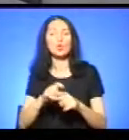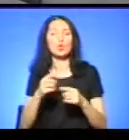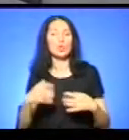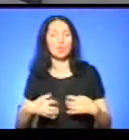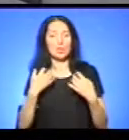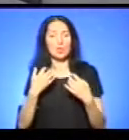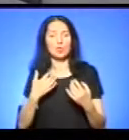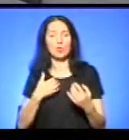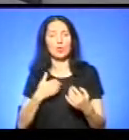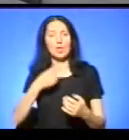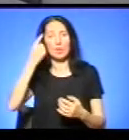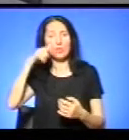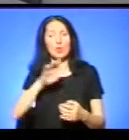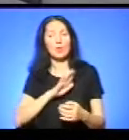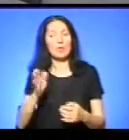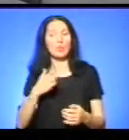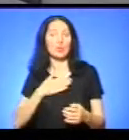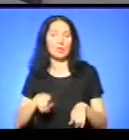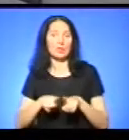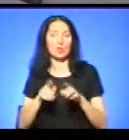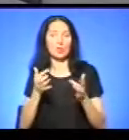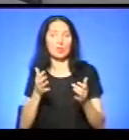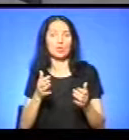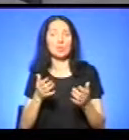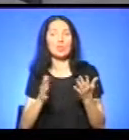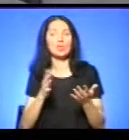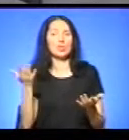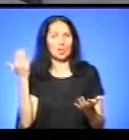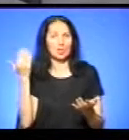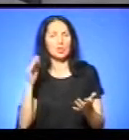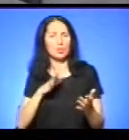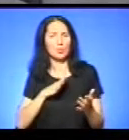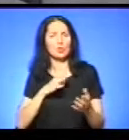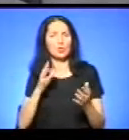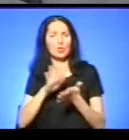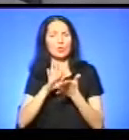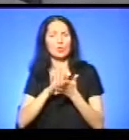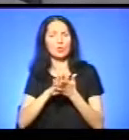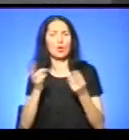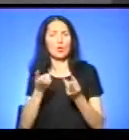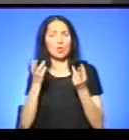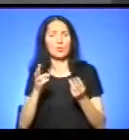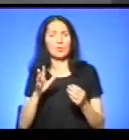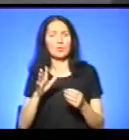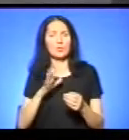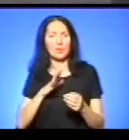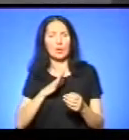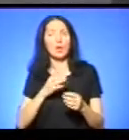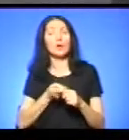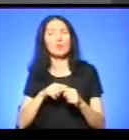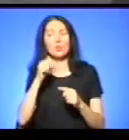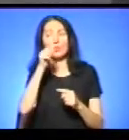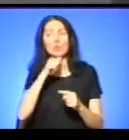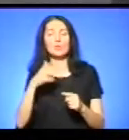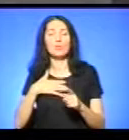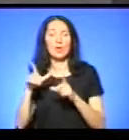мені відомо, не було у нас ще такого займання. Чи тліло колись сміттєзвалище? в цьому році ми